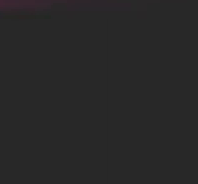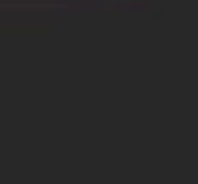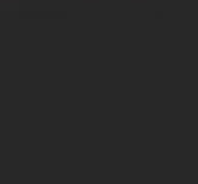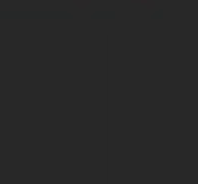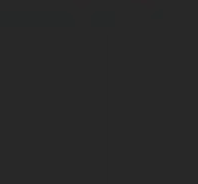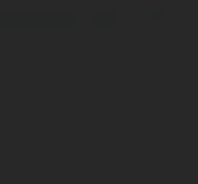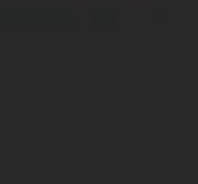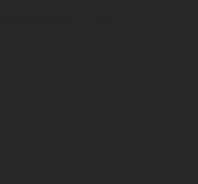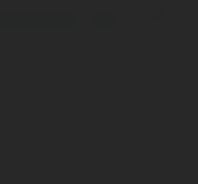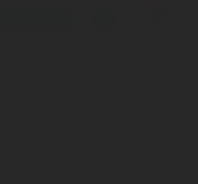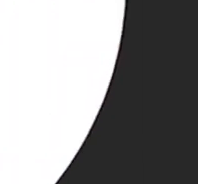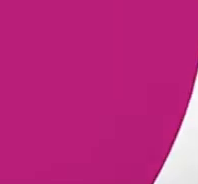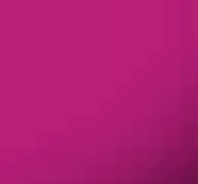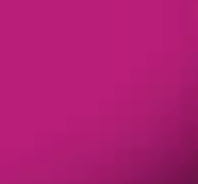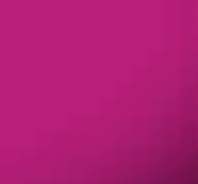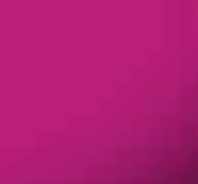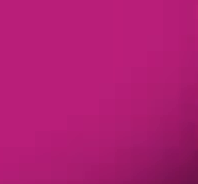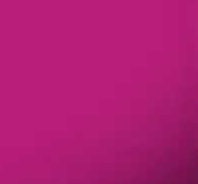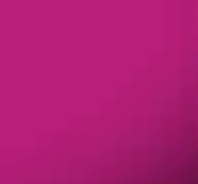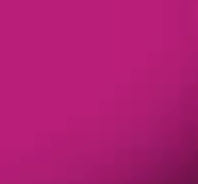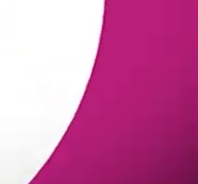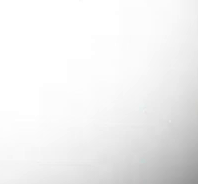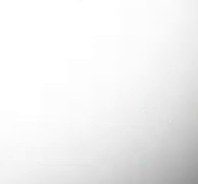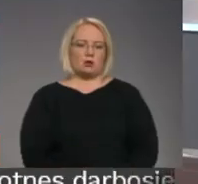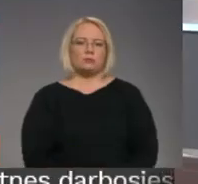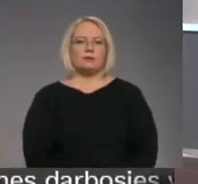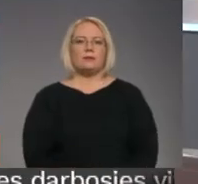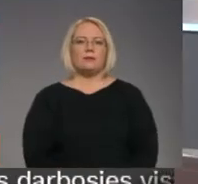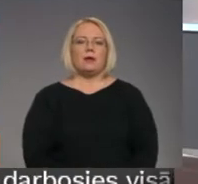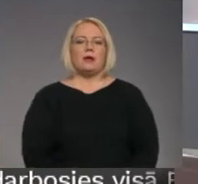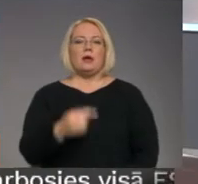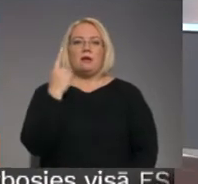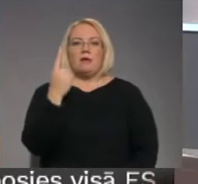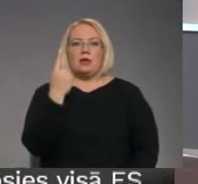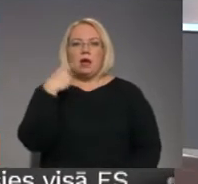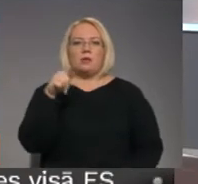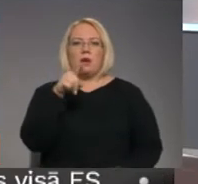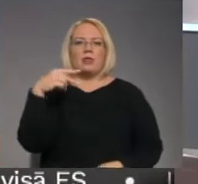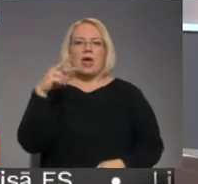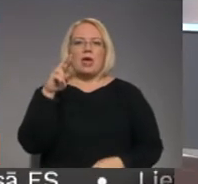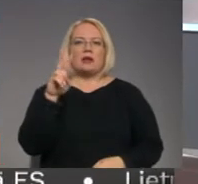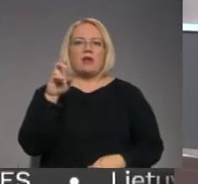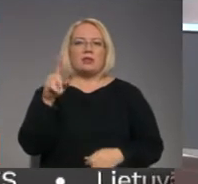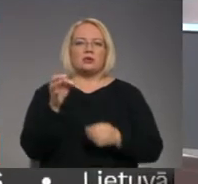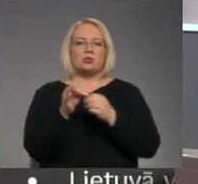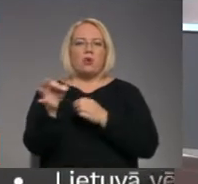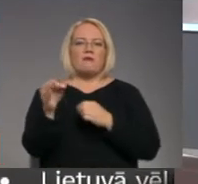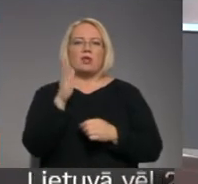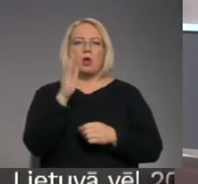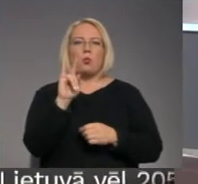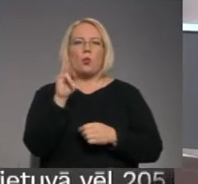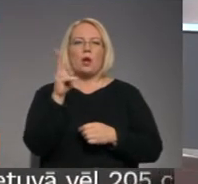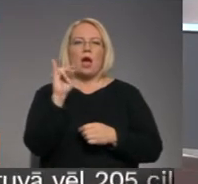Re, visi ēters ir te! Vienā no tērvetes novada Bukaišu pagasta